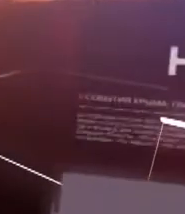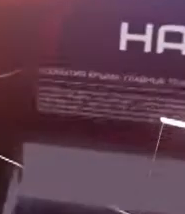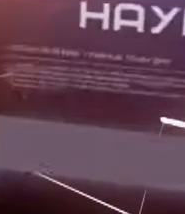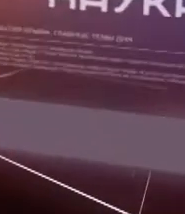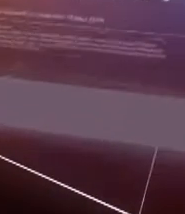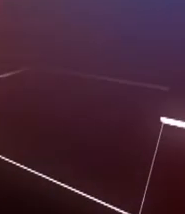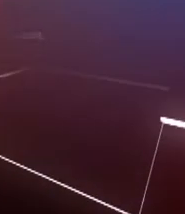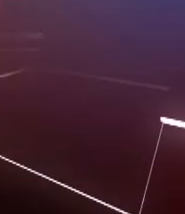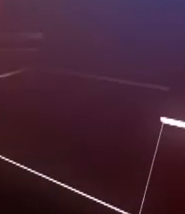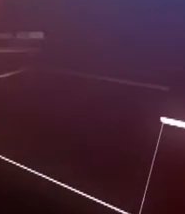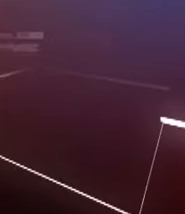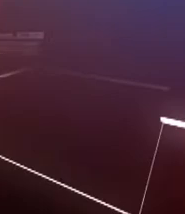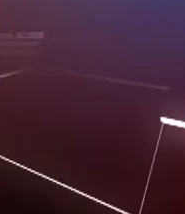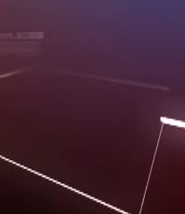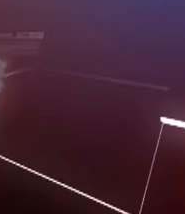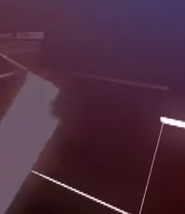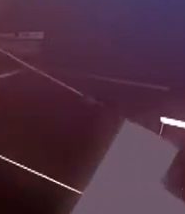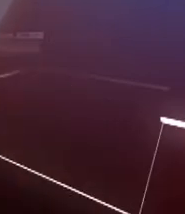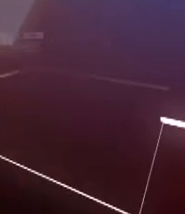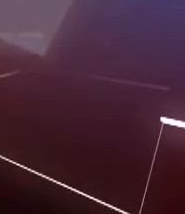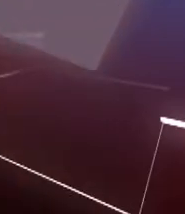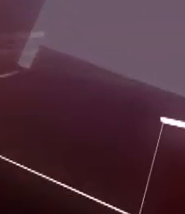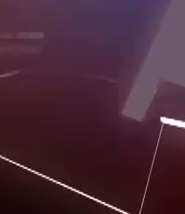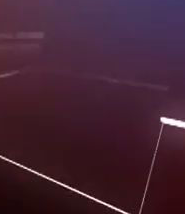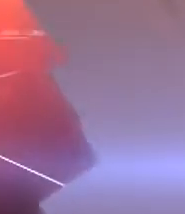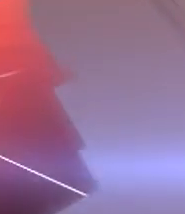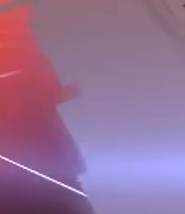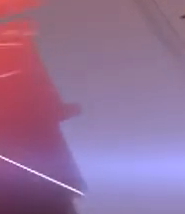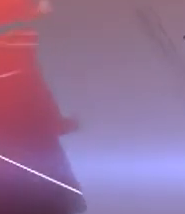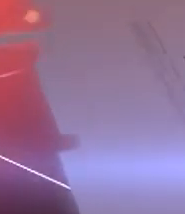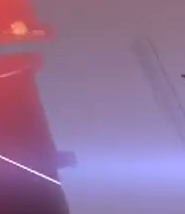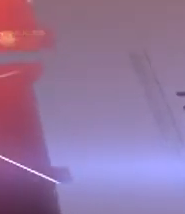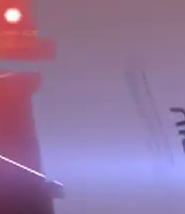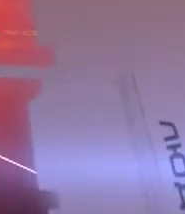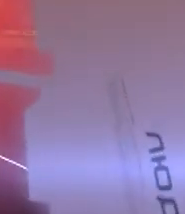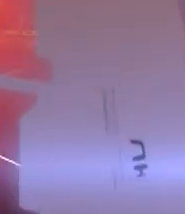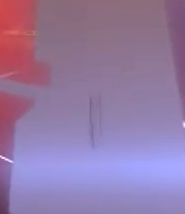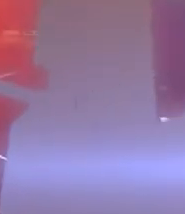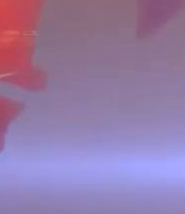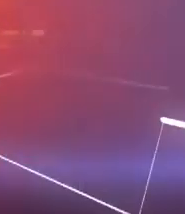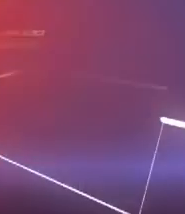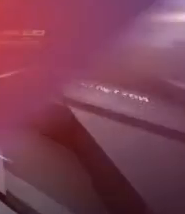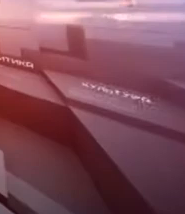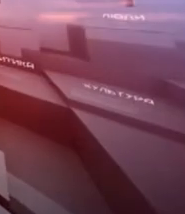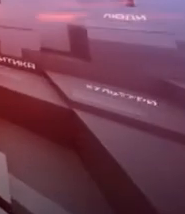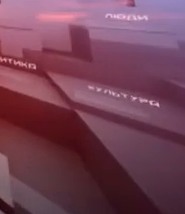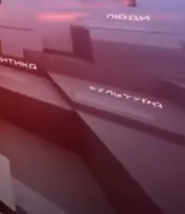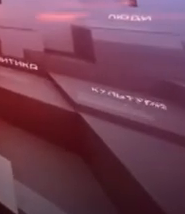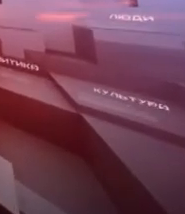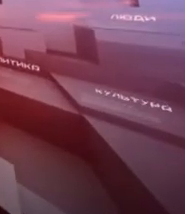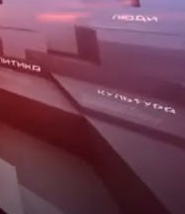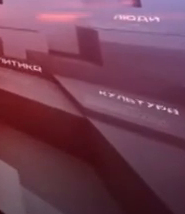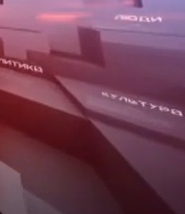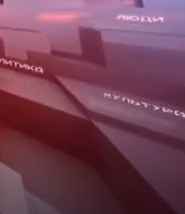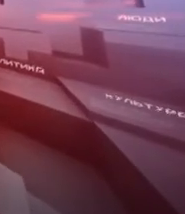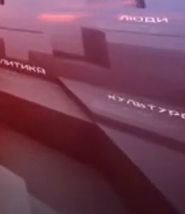.Егорова Корректор А